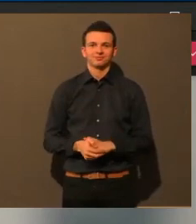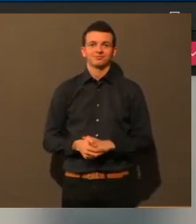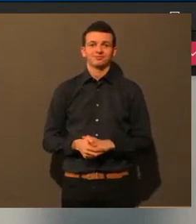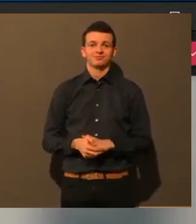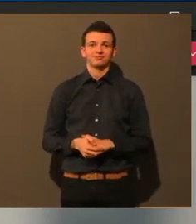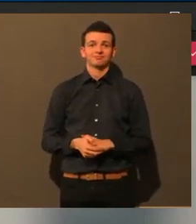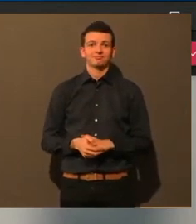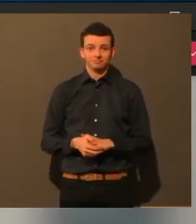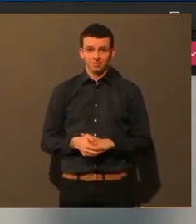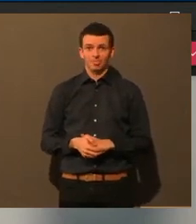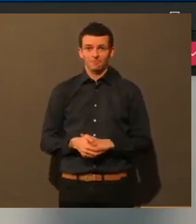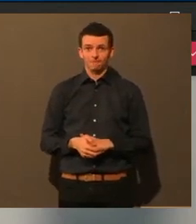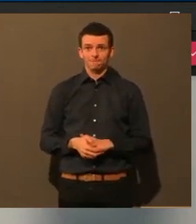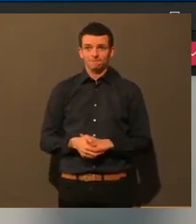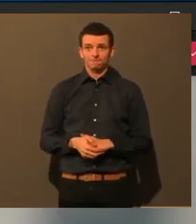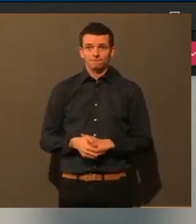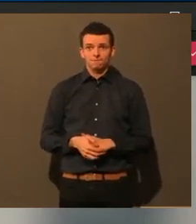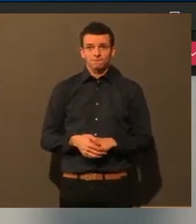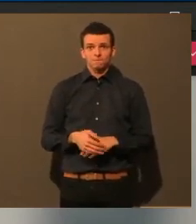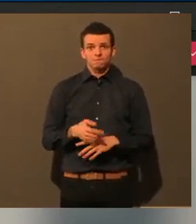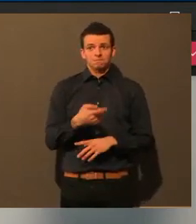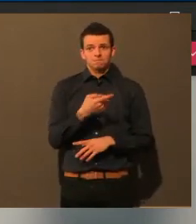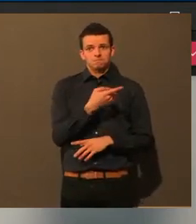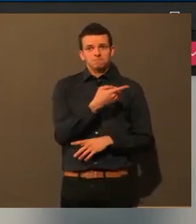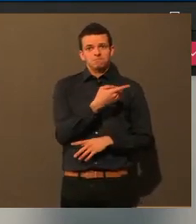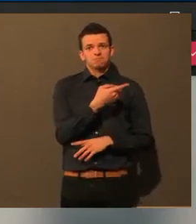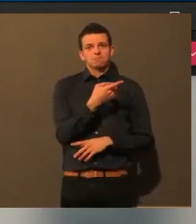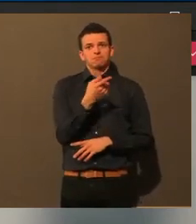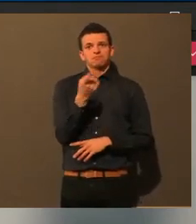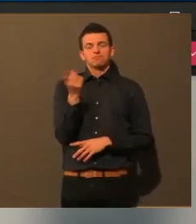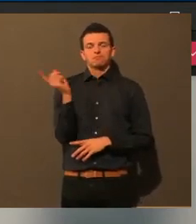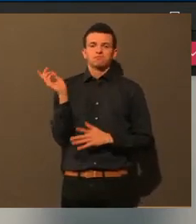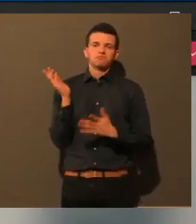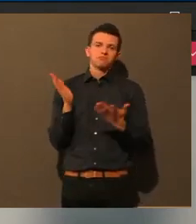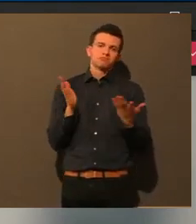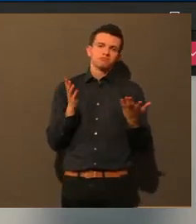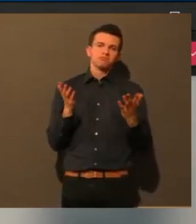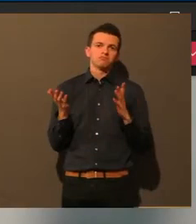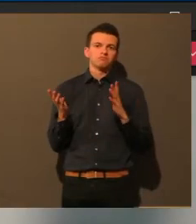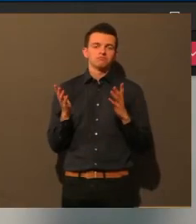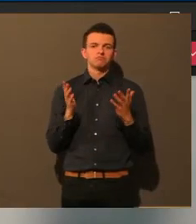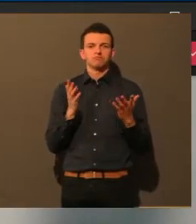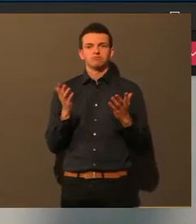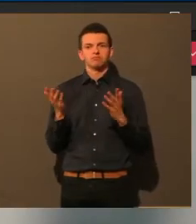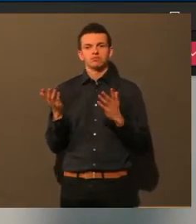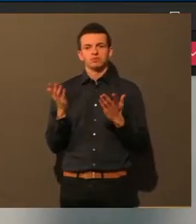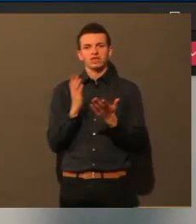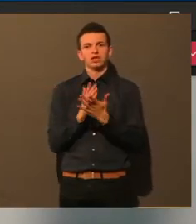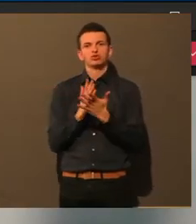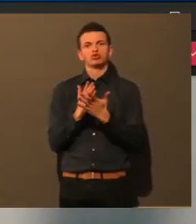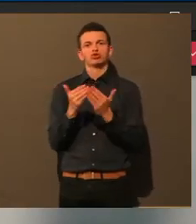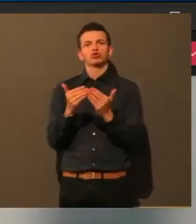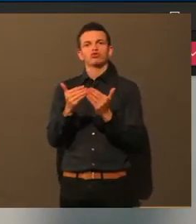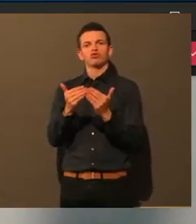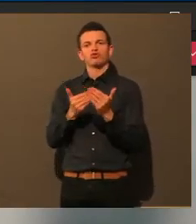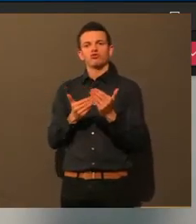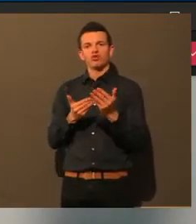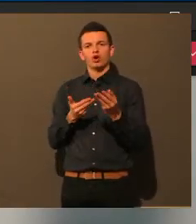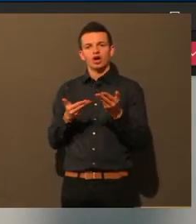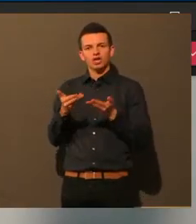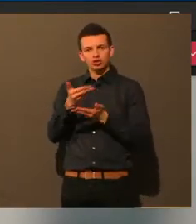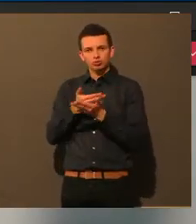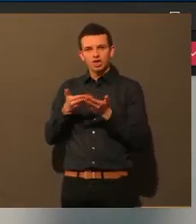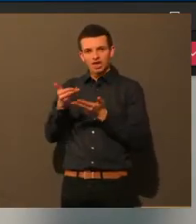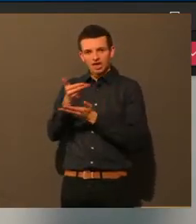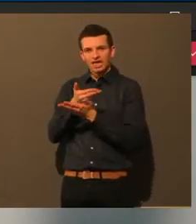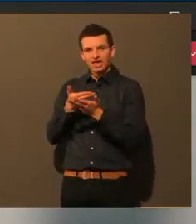Ansonsten, glaube ich, ging es Ihnen ja auch so ein bisschen im Vorgespräch auch um die Frage Hilfsangebote